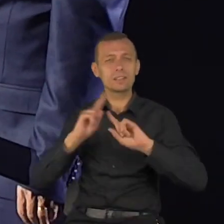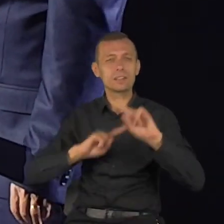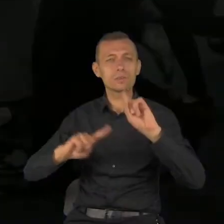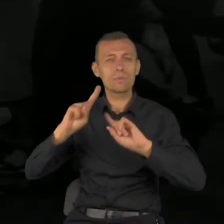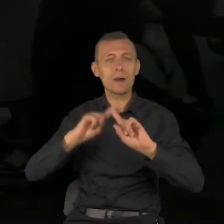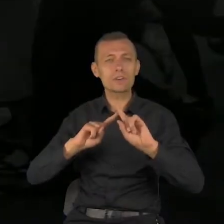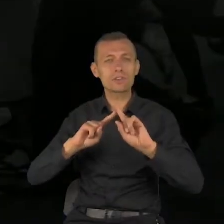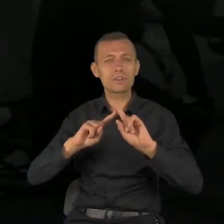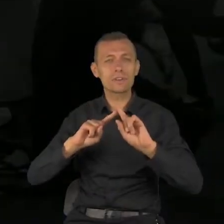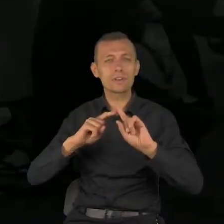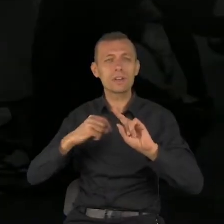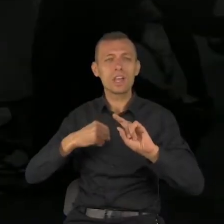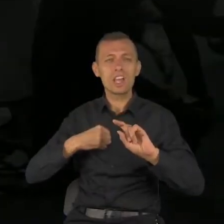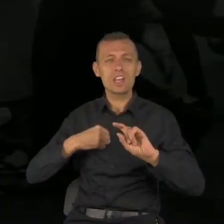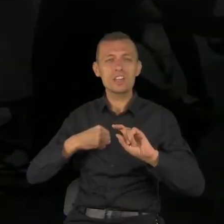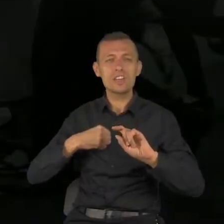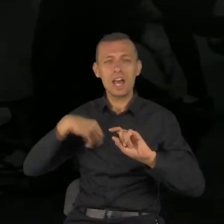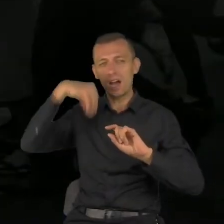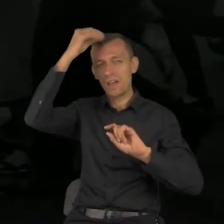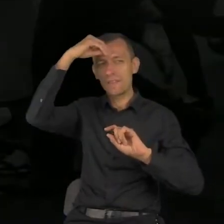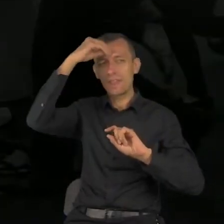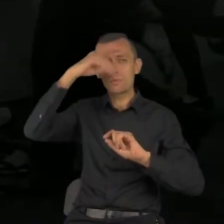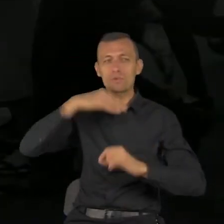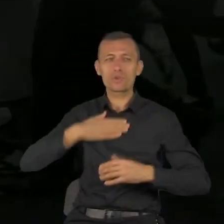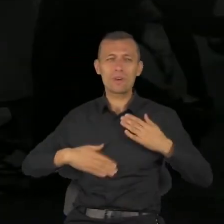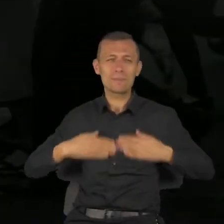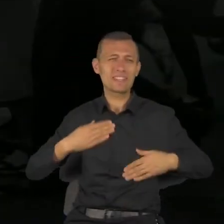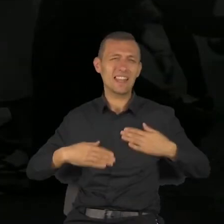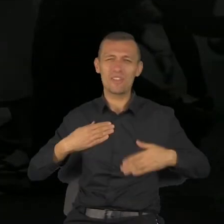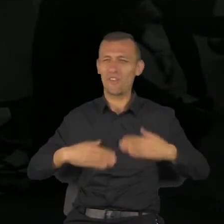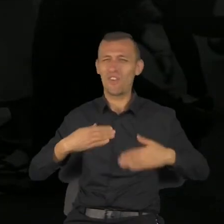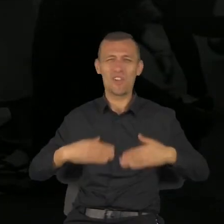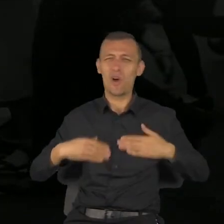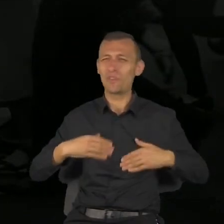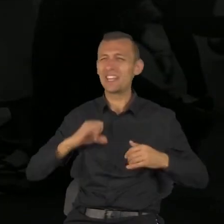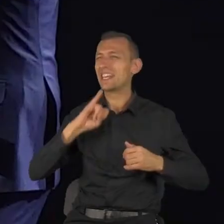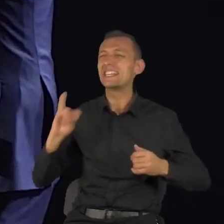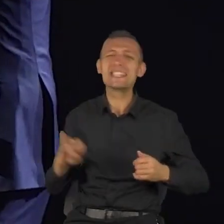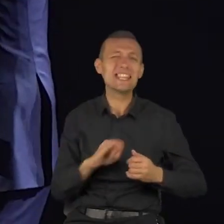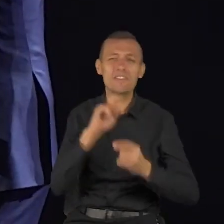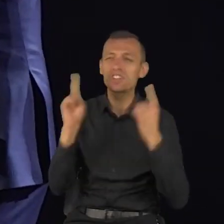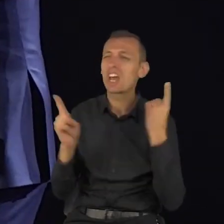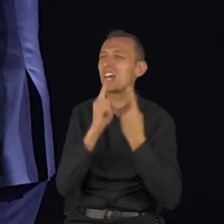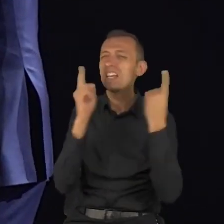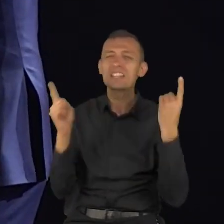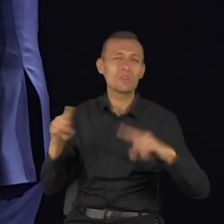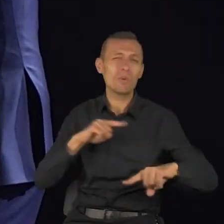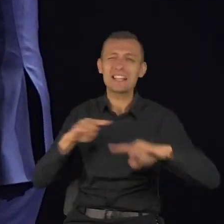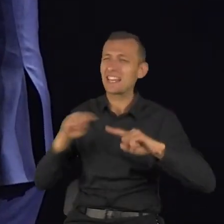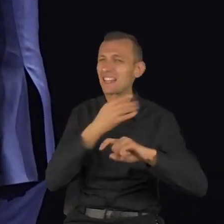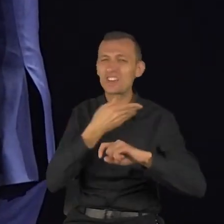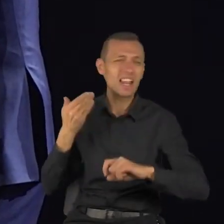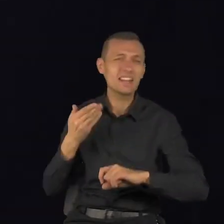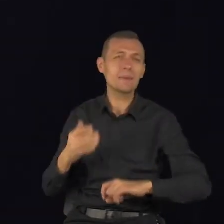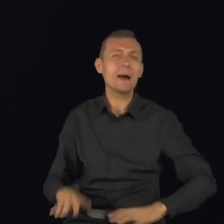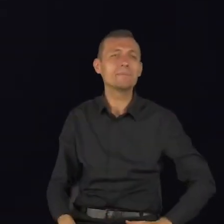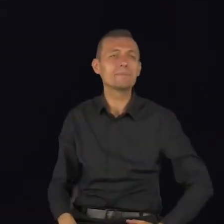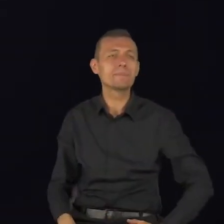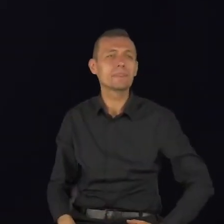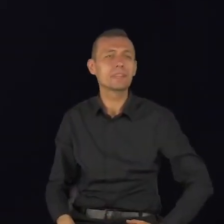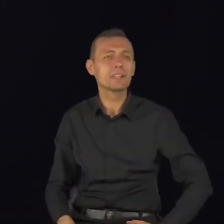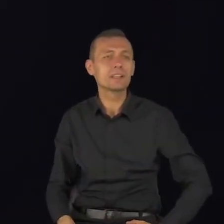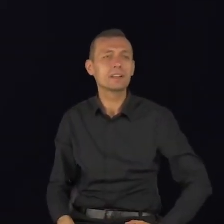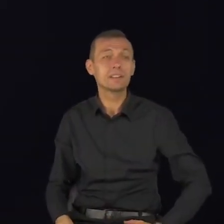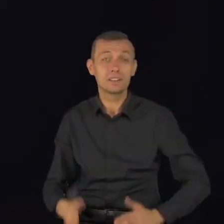Nauczyłem się być zadowolony bez względu na okoliczności. Zauważcie, że ten wiersz mówi,